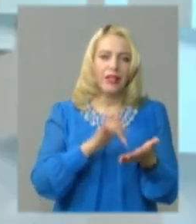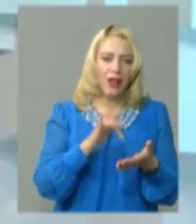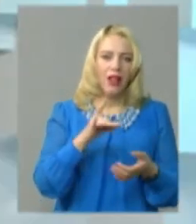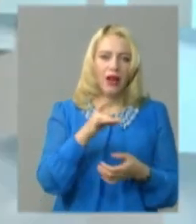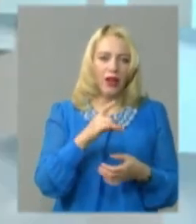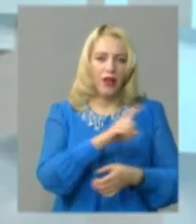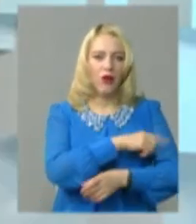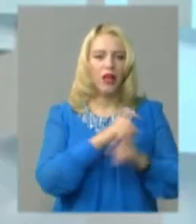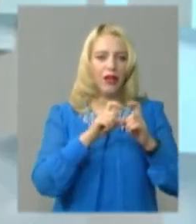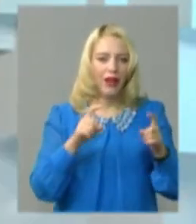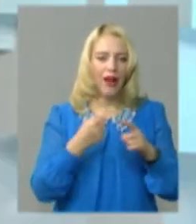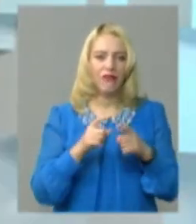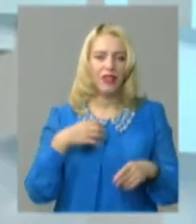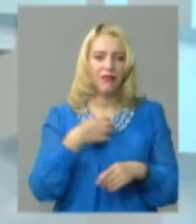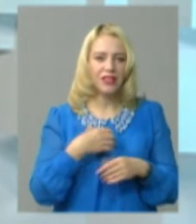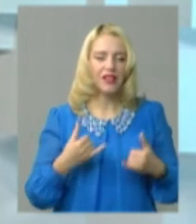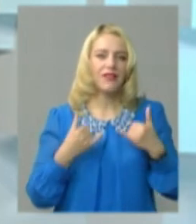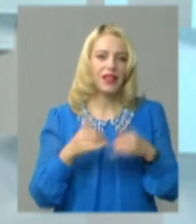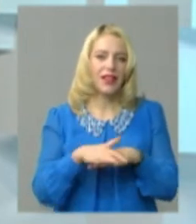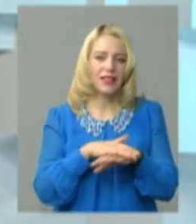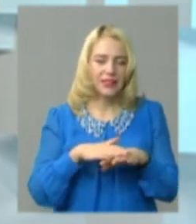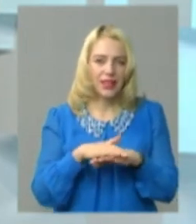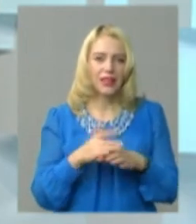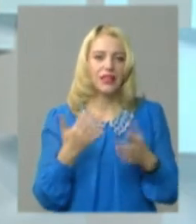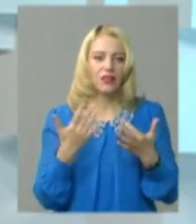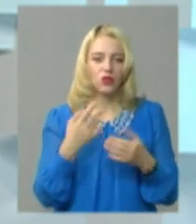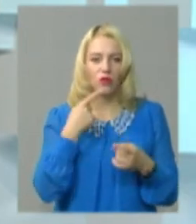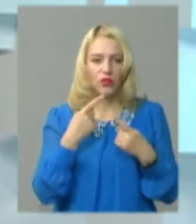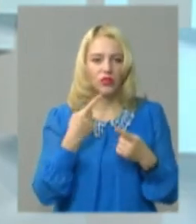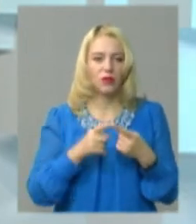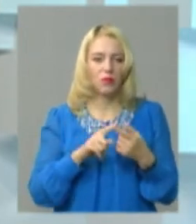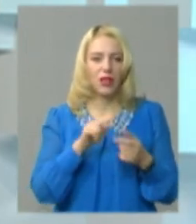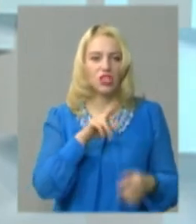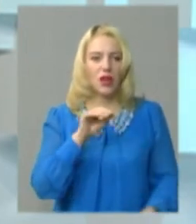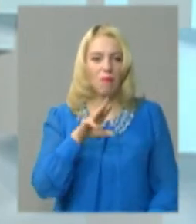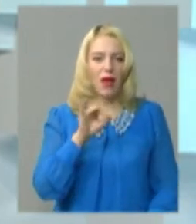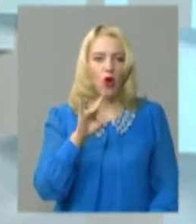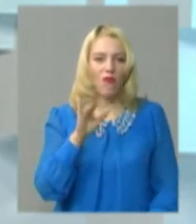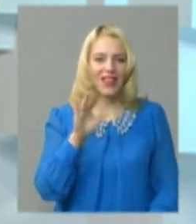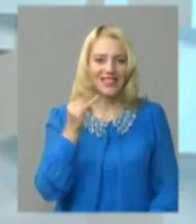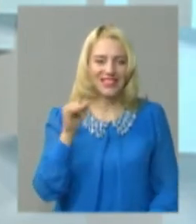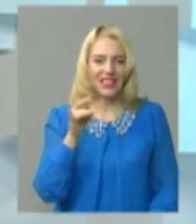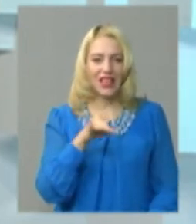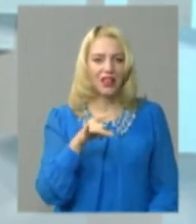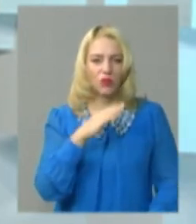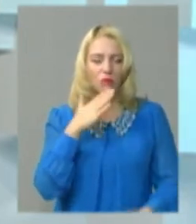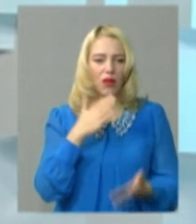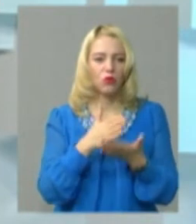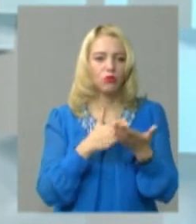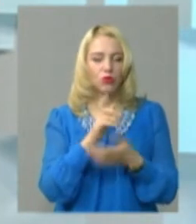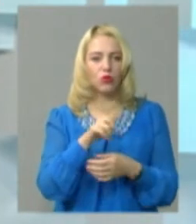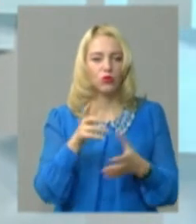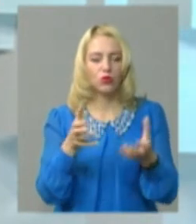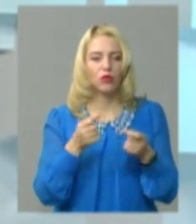районних лікарнях, вони, звичайно, надважливі для населення. Якщо брати, наприклад, Чумировецький район, то багато послуг